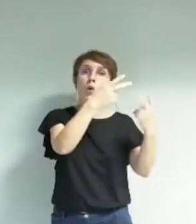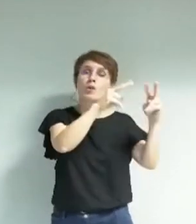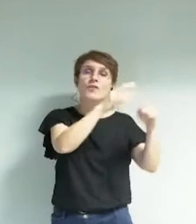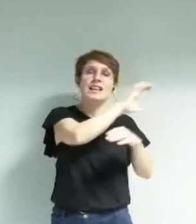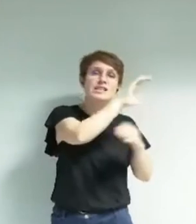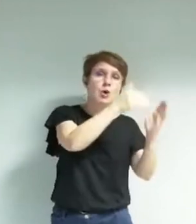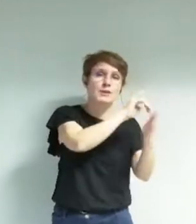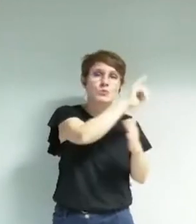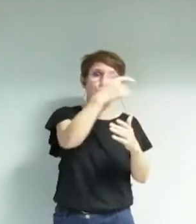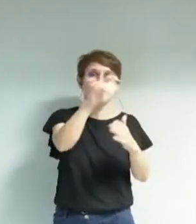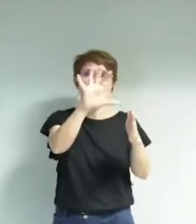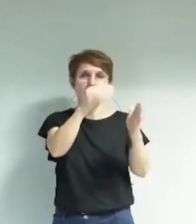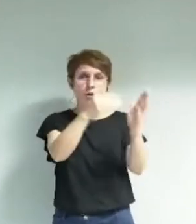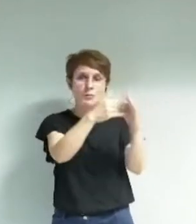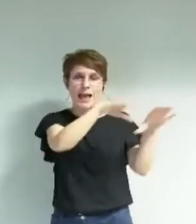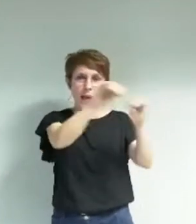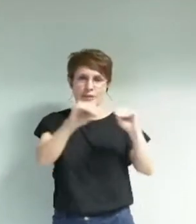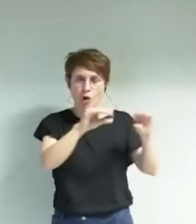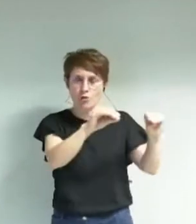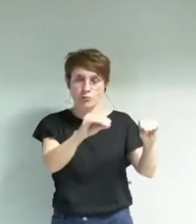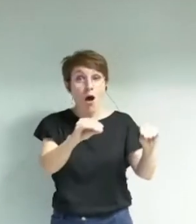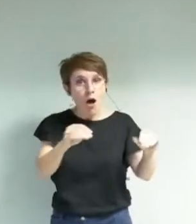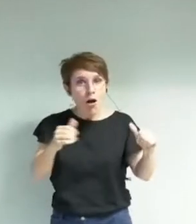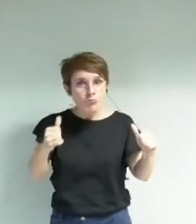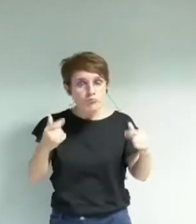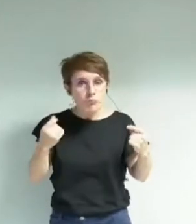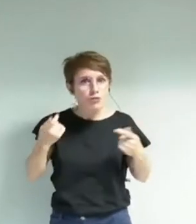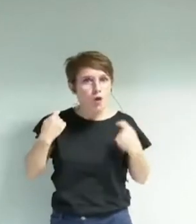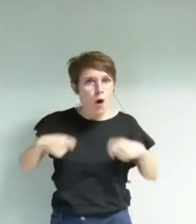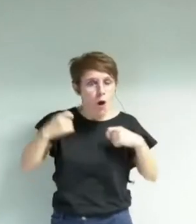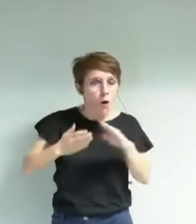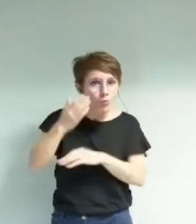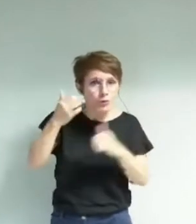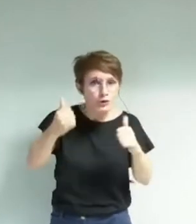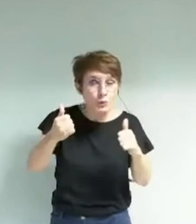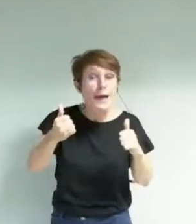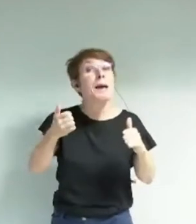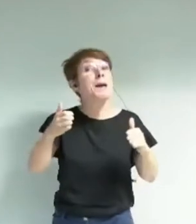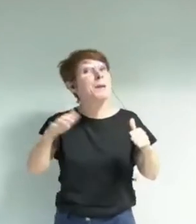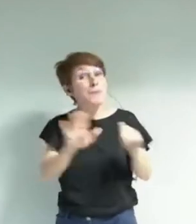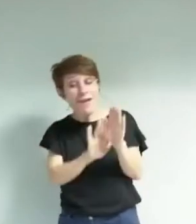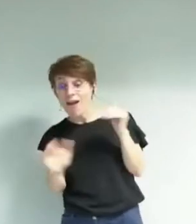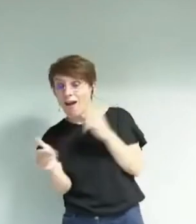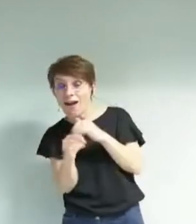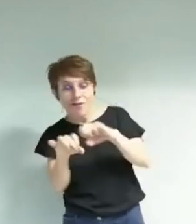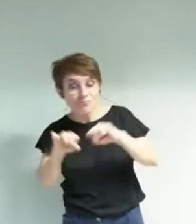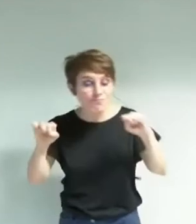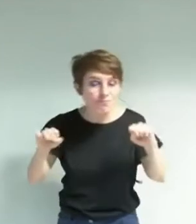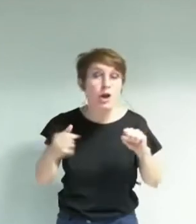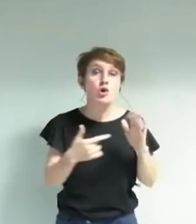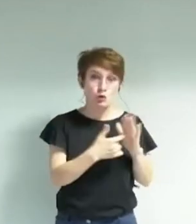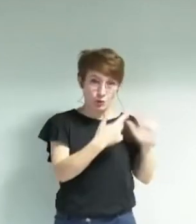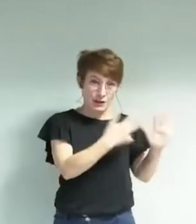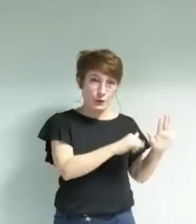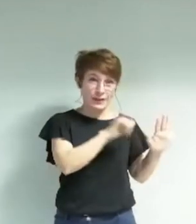000 habitants. On pourrait se dire quelle belle chose. Eh oui, mais en même temps, je constate que de 2008 à